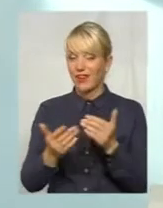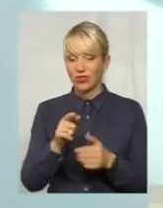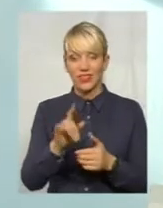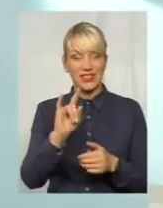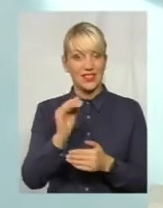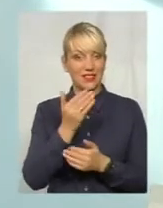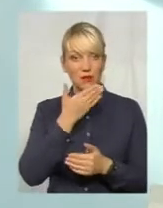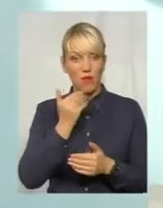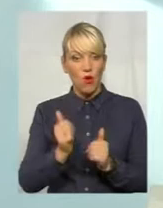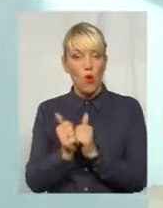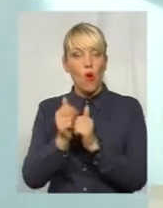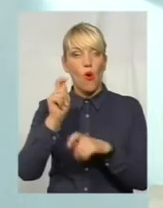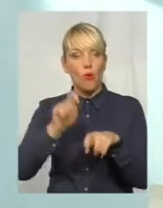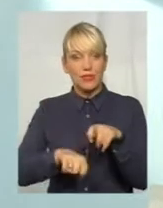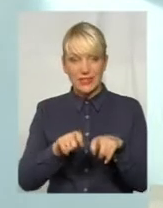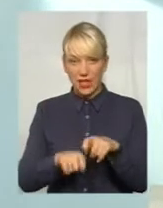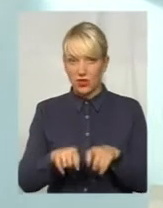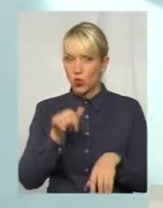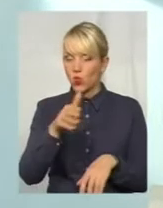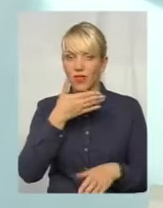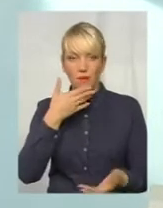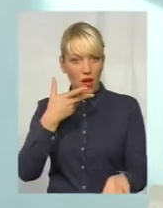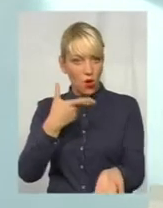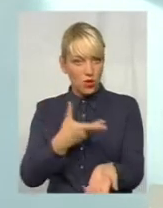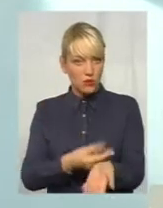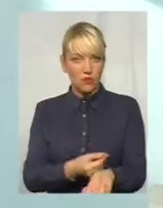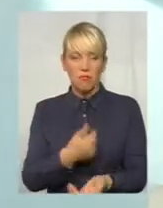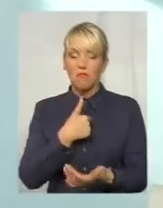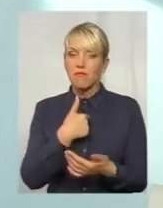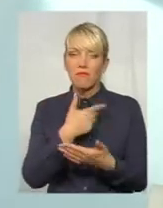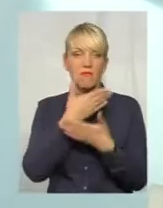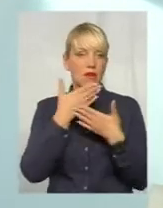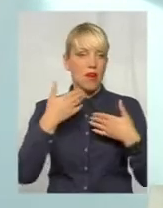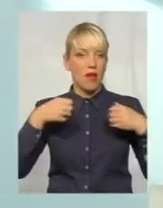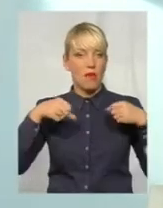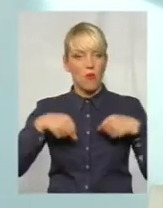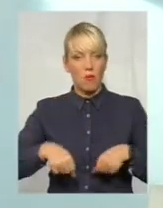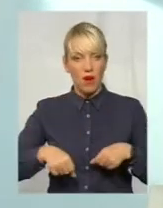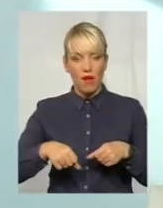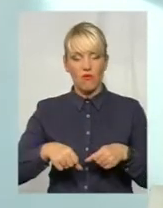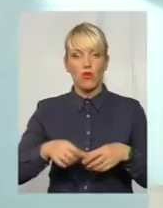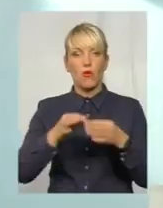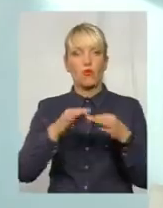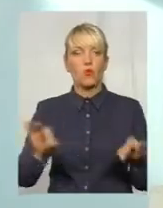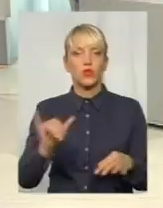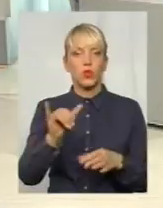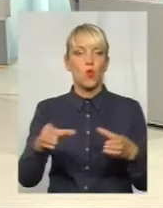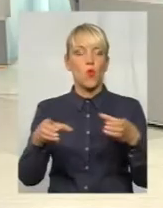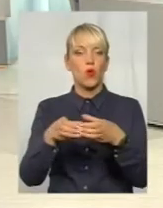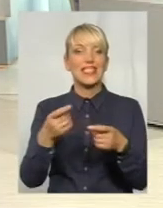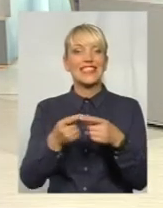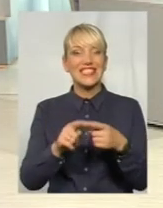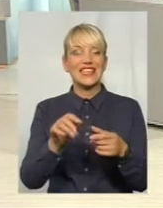того ж, не вакцинована, ми в колективі її не маємо права допустити. Це якраз називається епідемічні моменти. Я зрозумію.